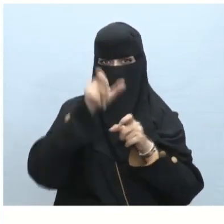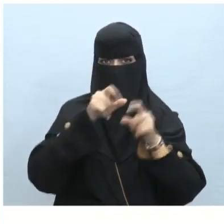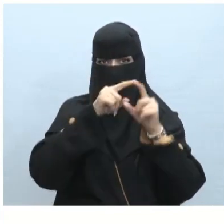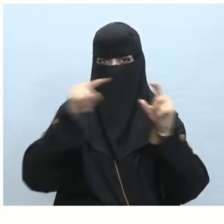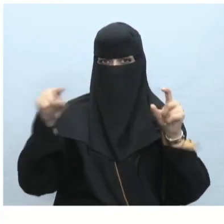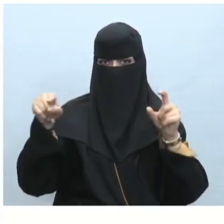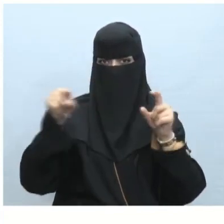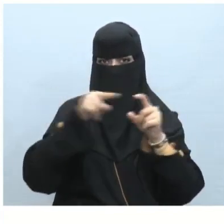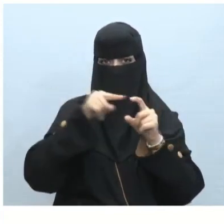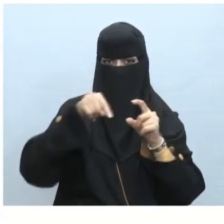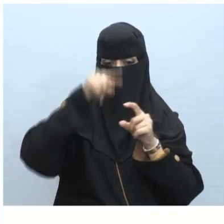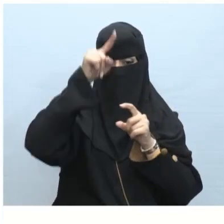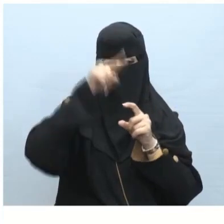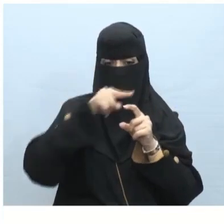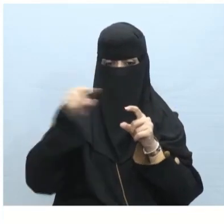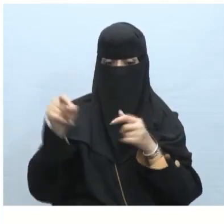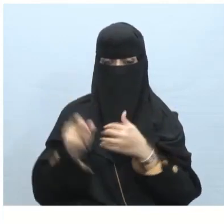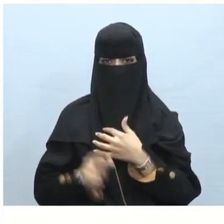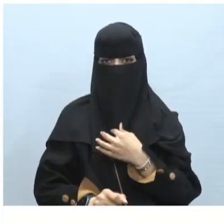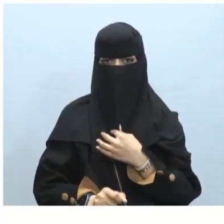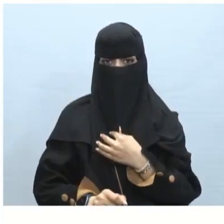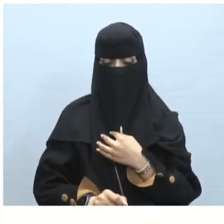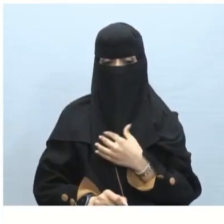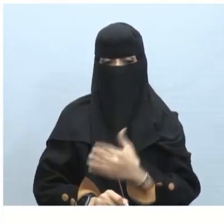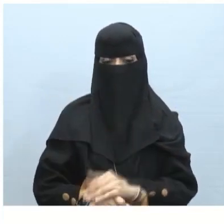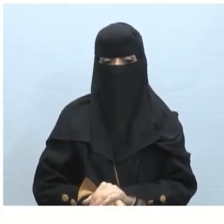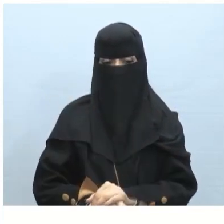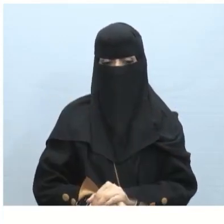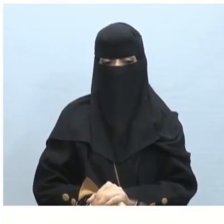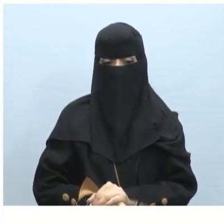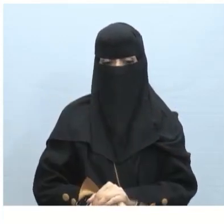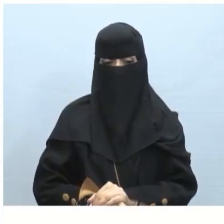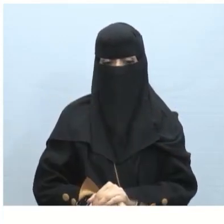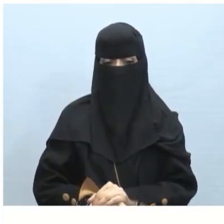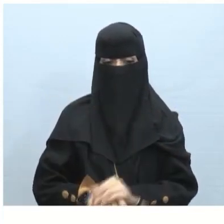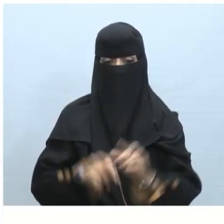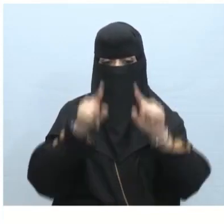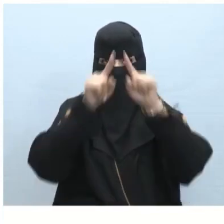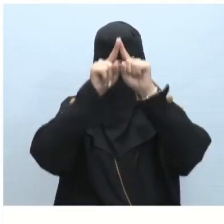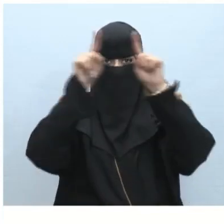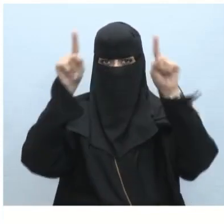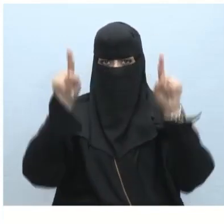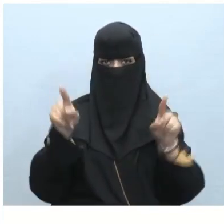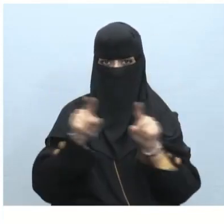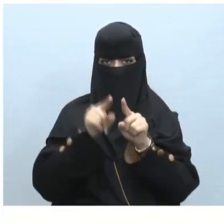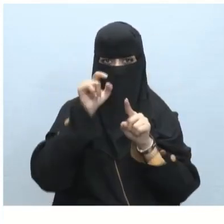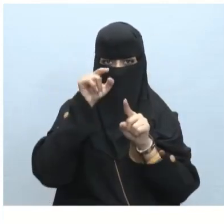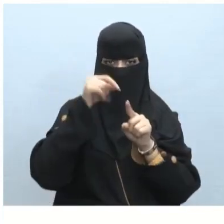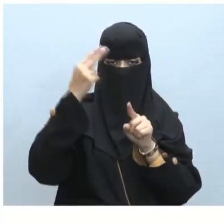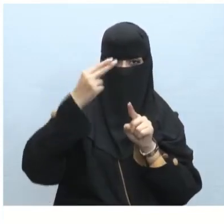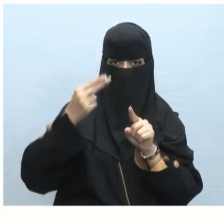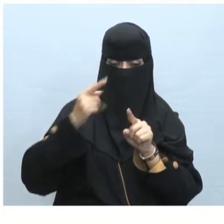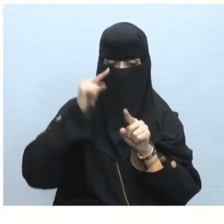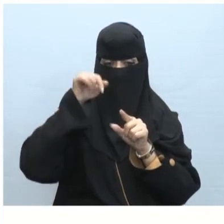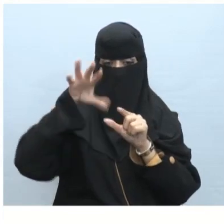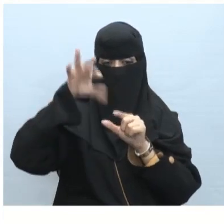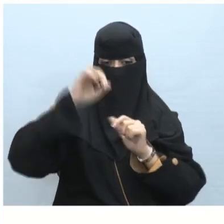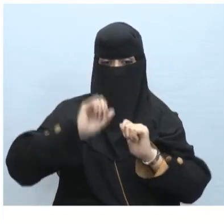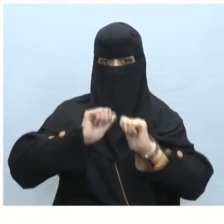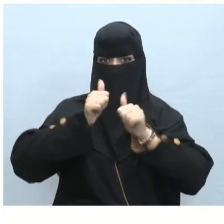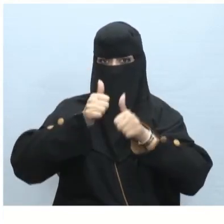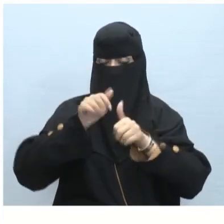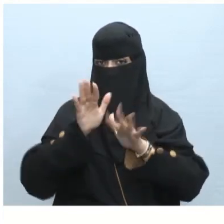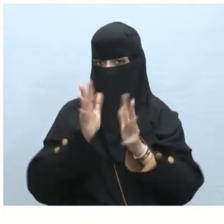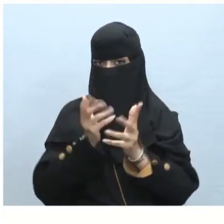اختيار أو نافذة اختيار رسم SmartArt نستطيع